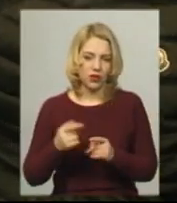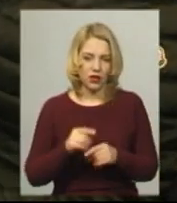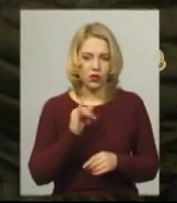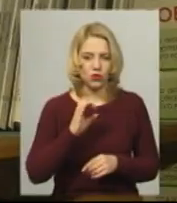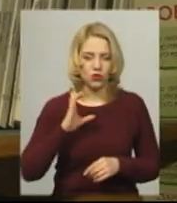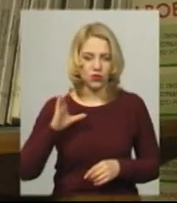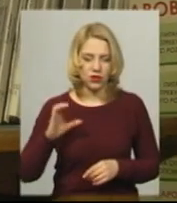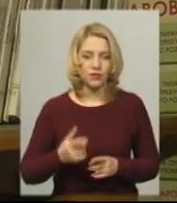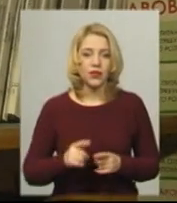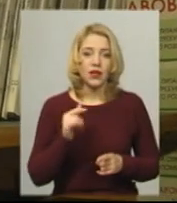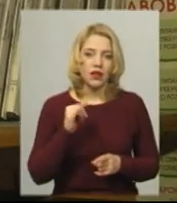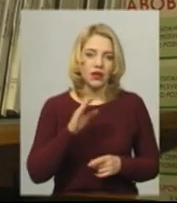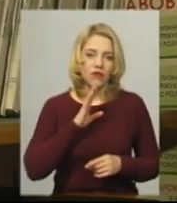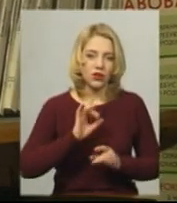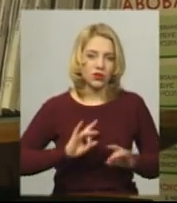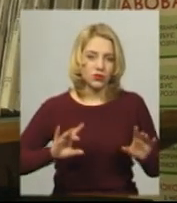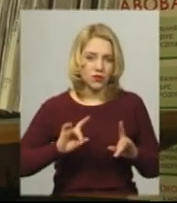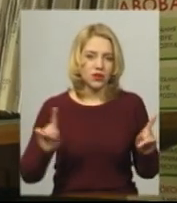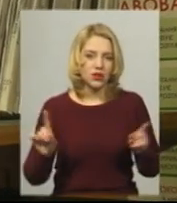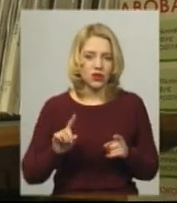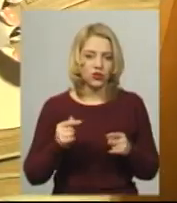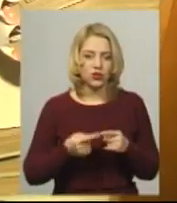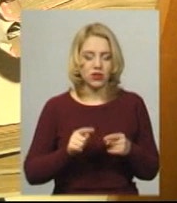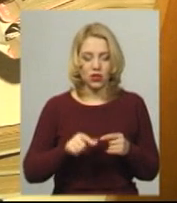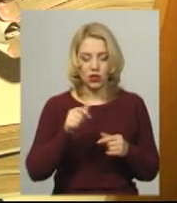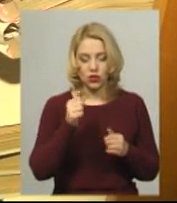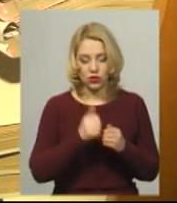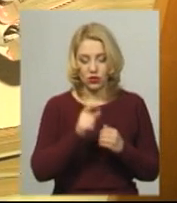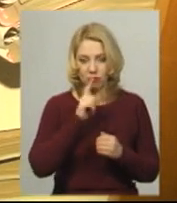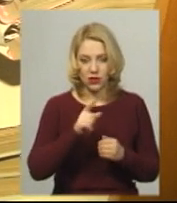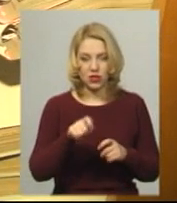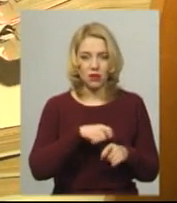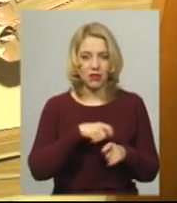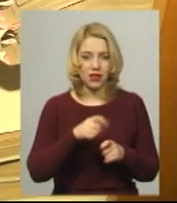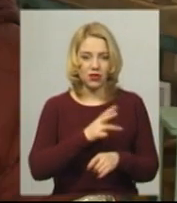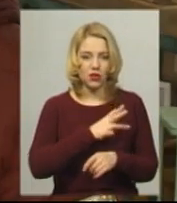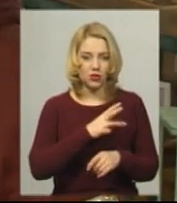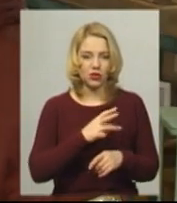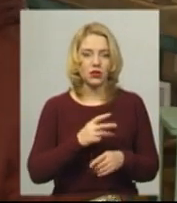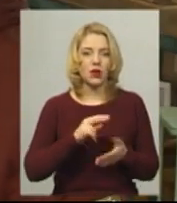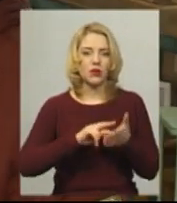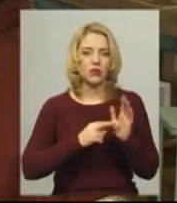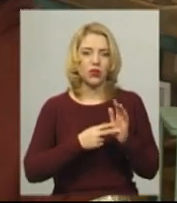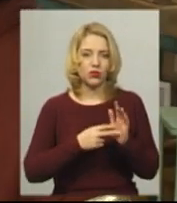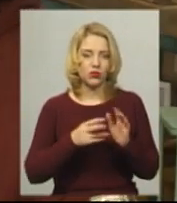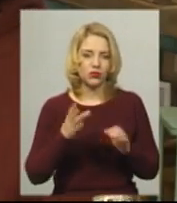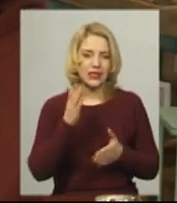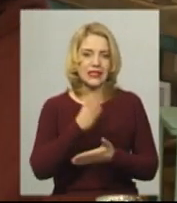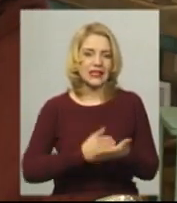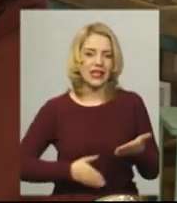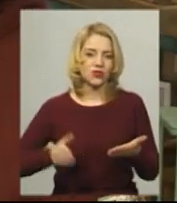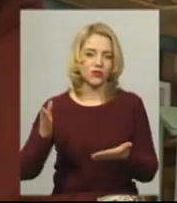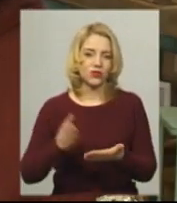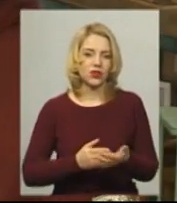Голуб. Надія Зарицька розповідає, в поточному році це щомісячне матеріальне заохочення в Україні планують скасувати. «Все заохочення хочуть